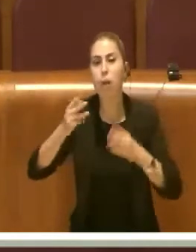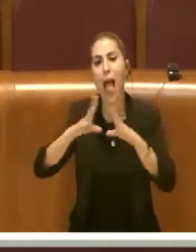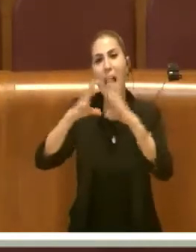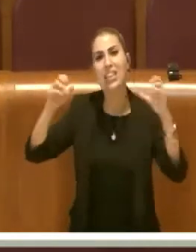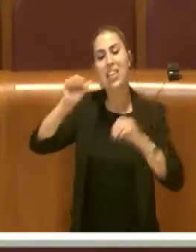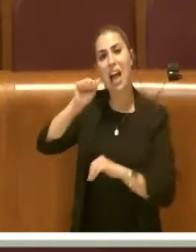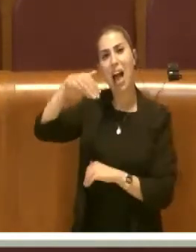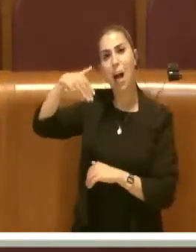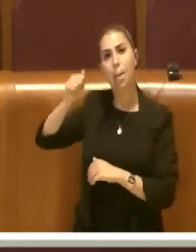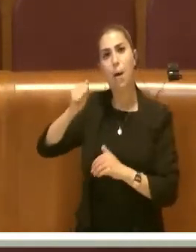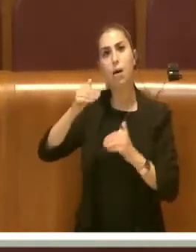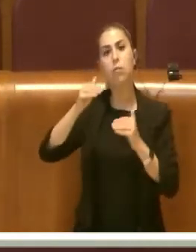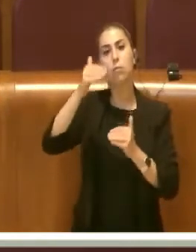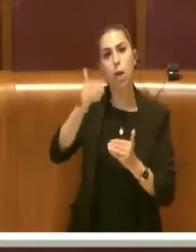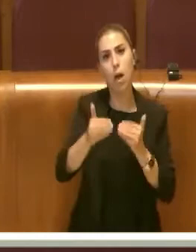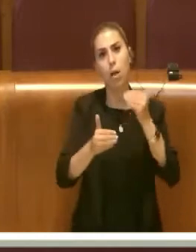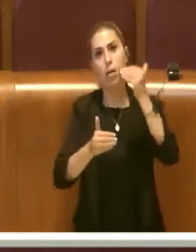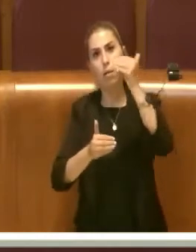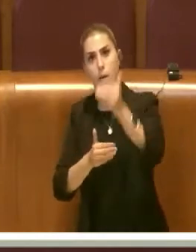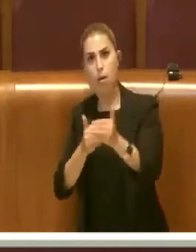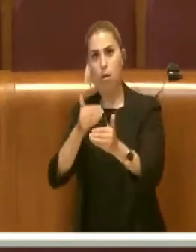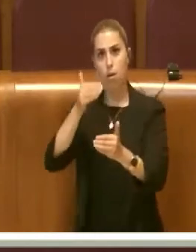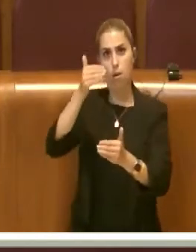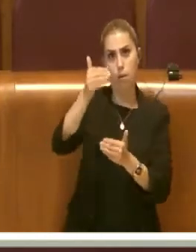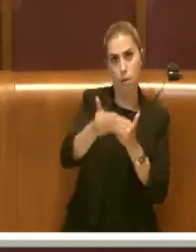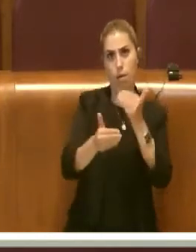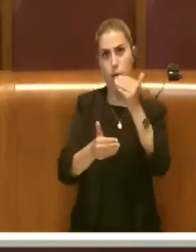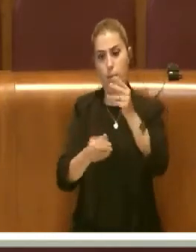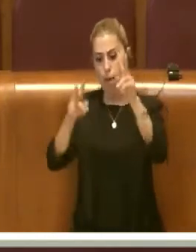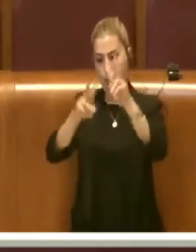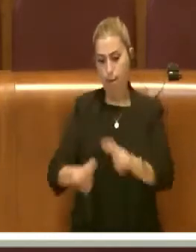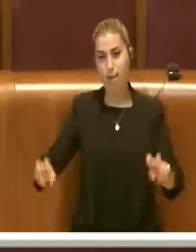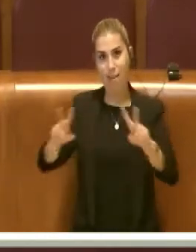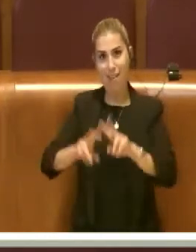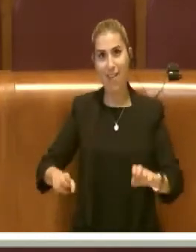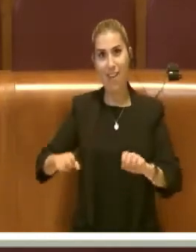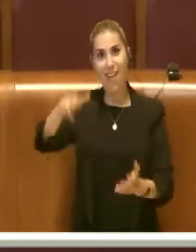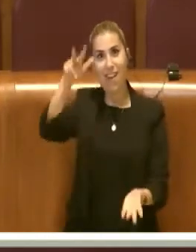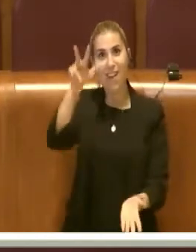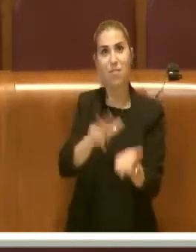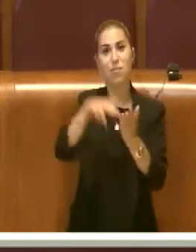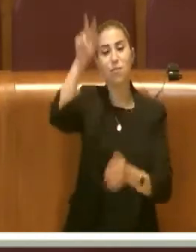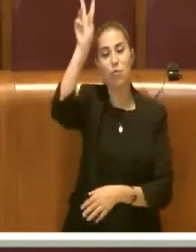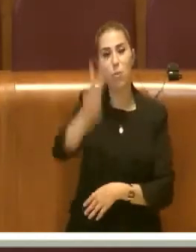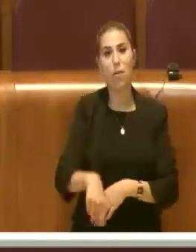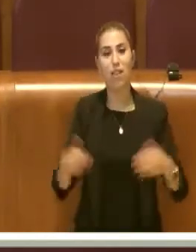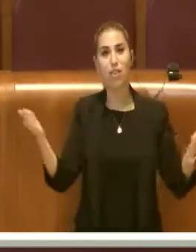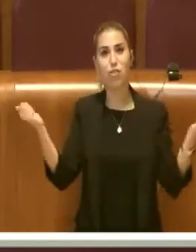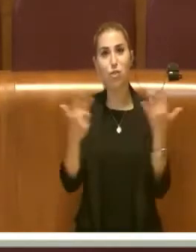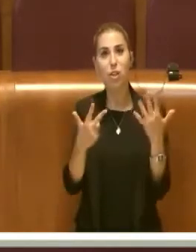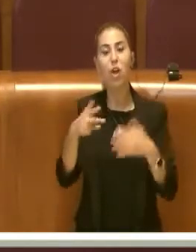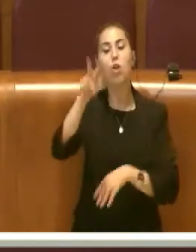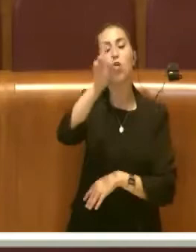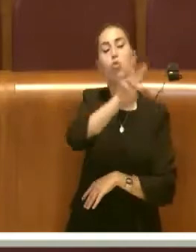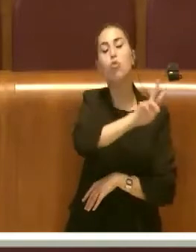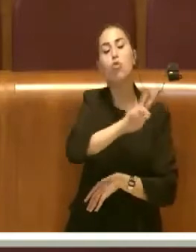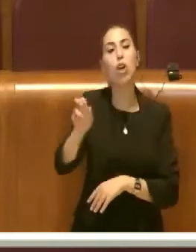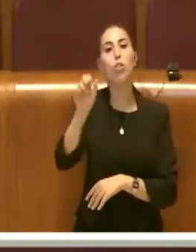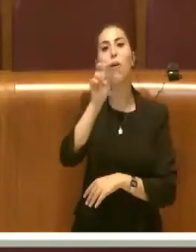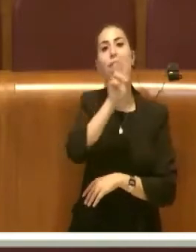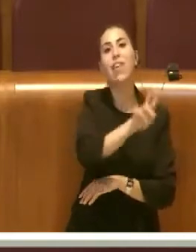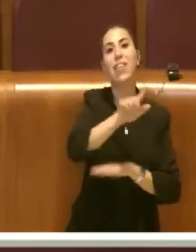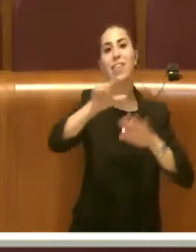scava, scava, scava, scava, siamo arrivati all'approvazione del bilancio 2017 con 227 milioni